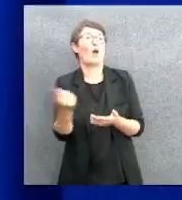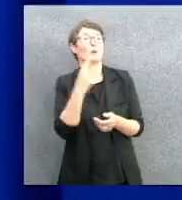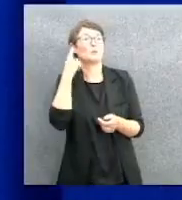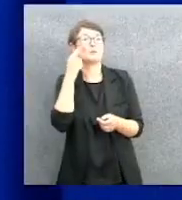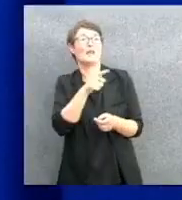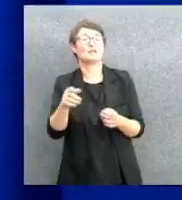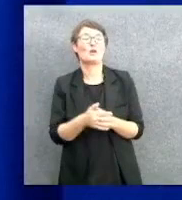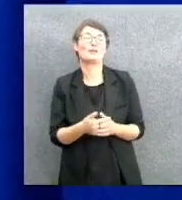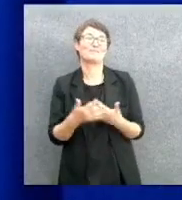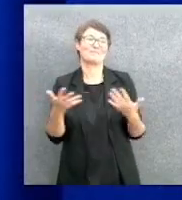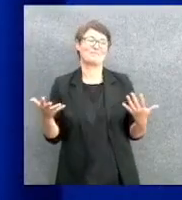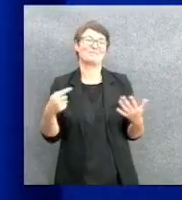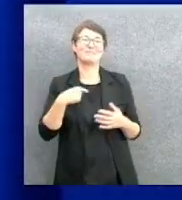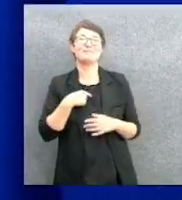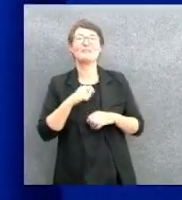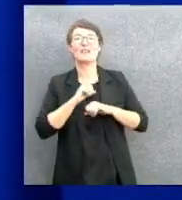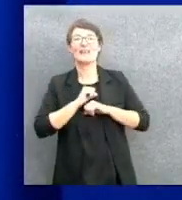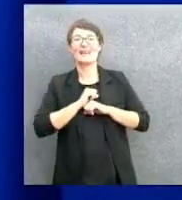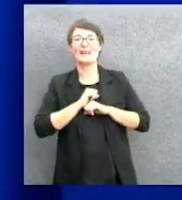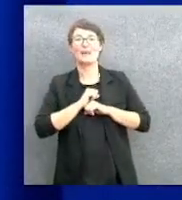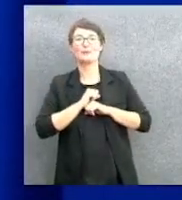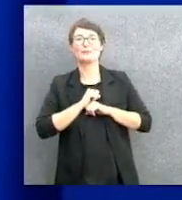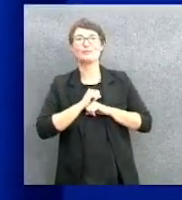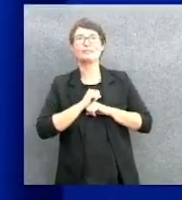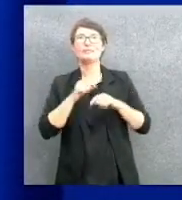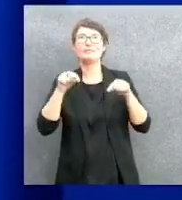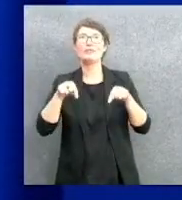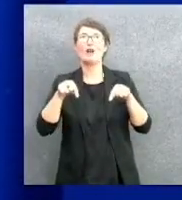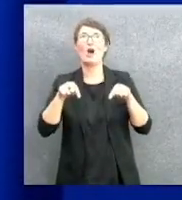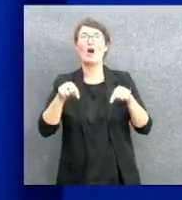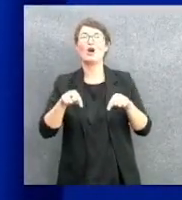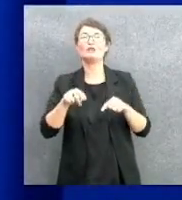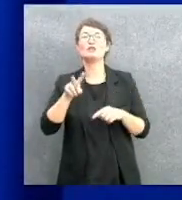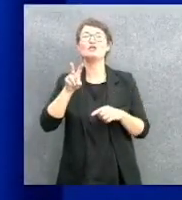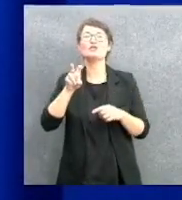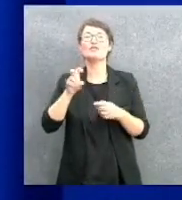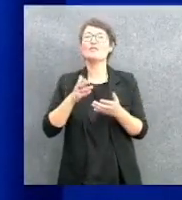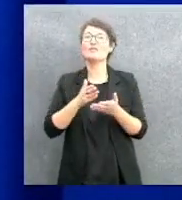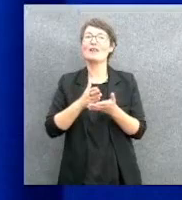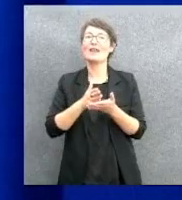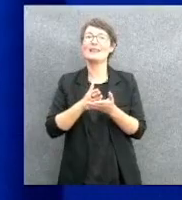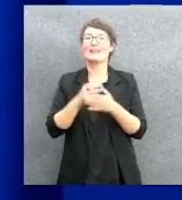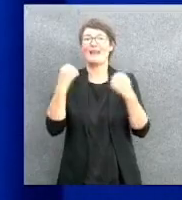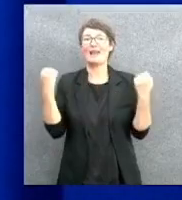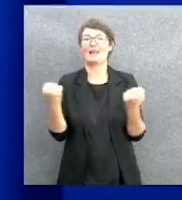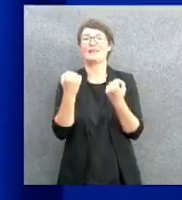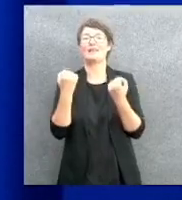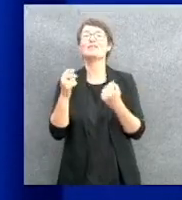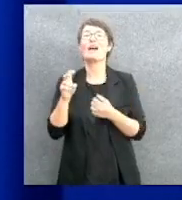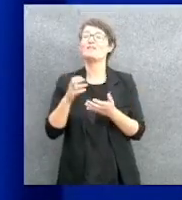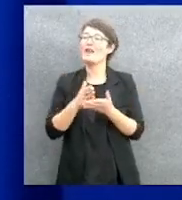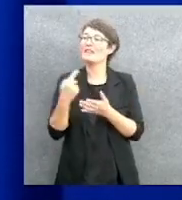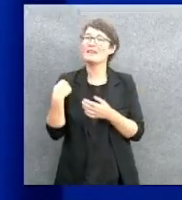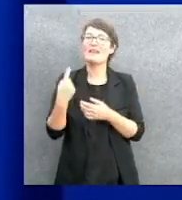io credo che oggi facciamo 20 anni di Libro Blu. L'amministrazione, che